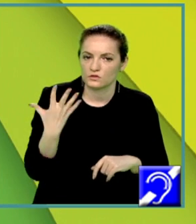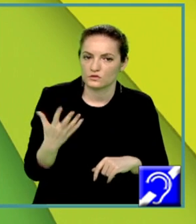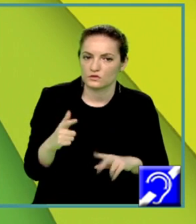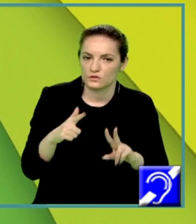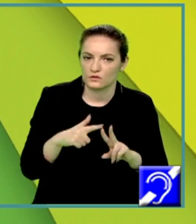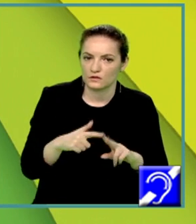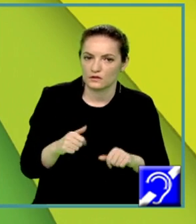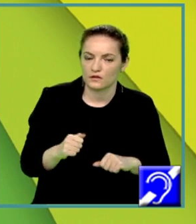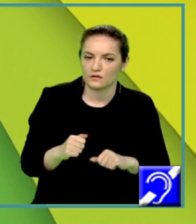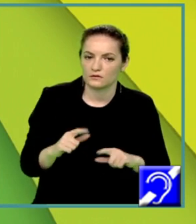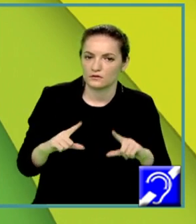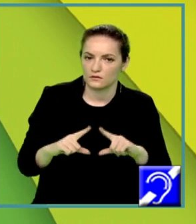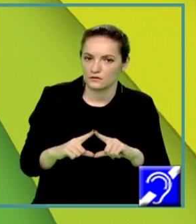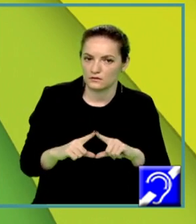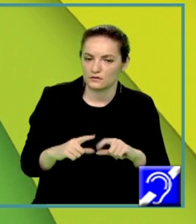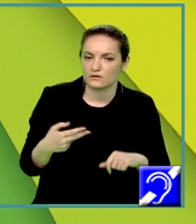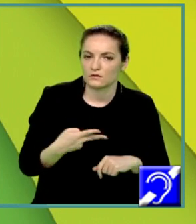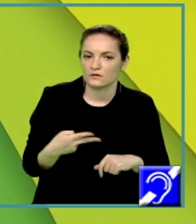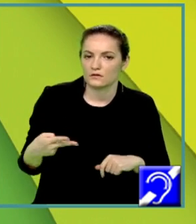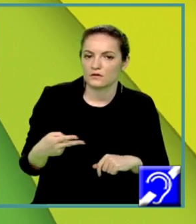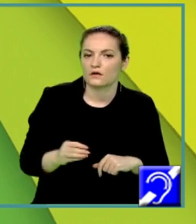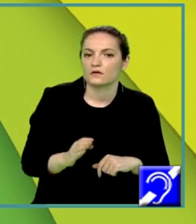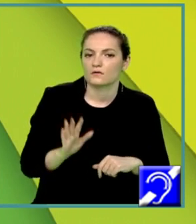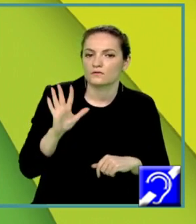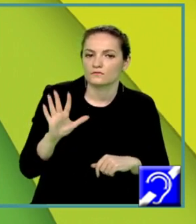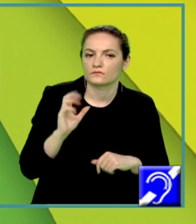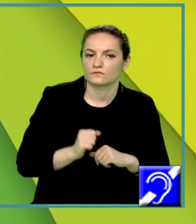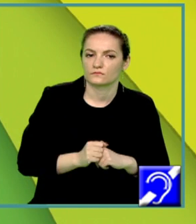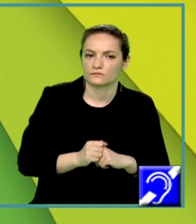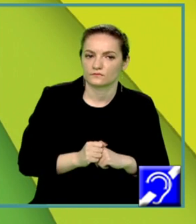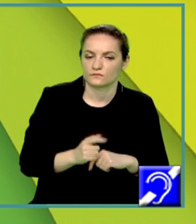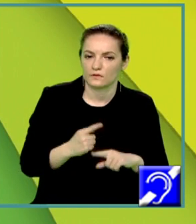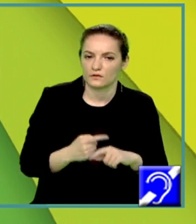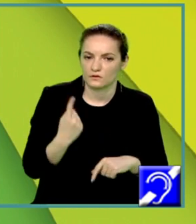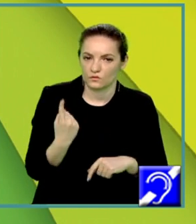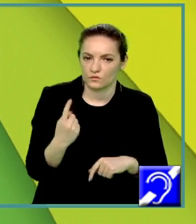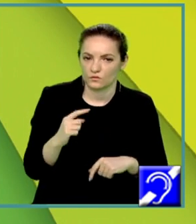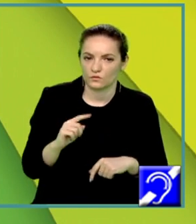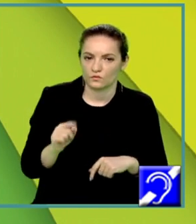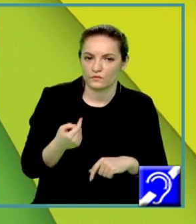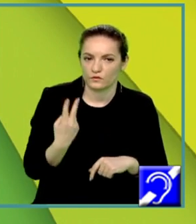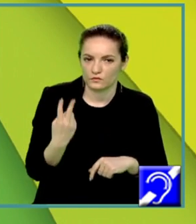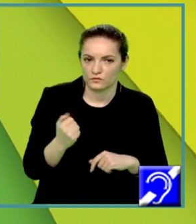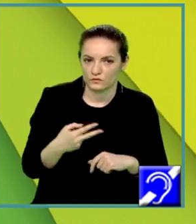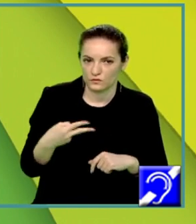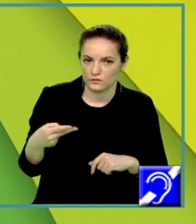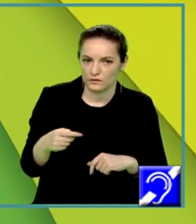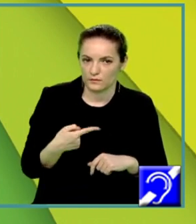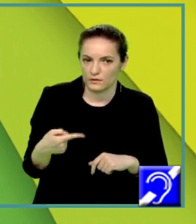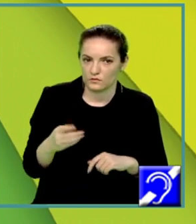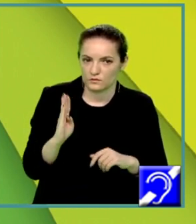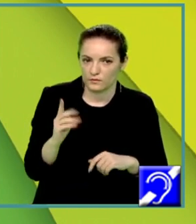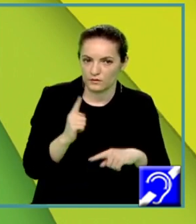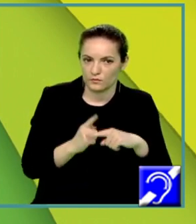25, pătrat perfect și radical din delta este 5. x 1, 2 va fi egal cu minus b